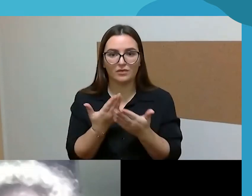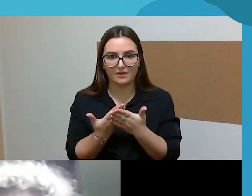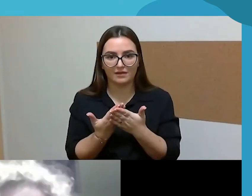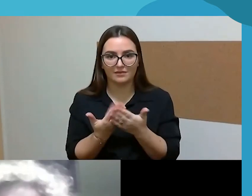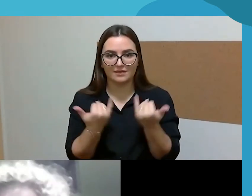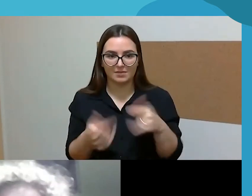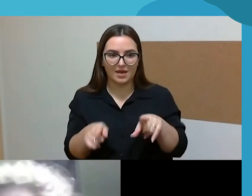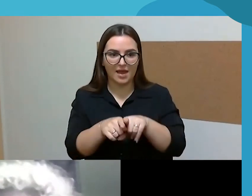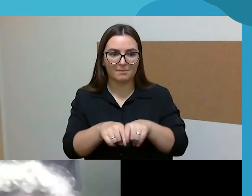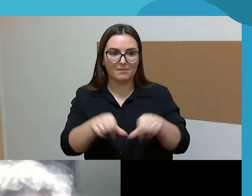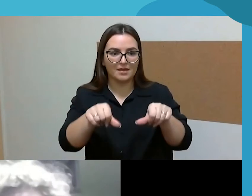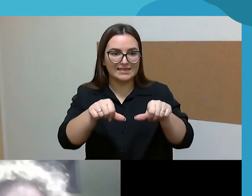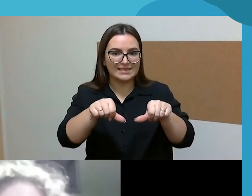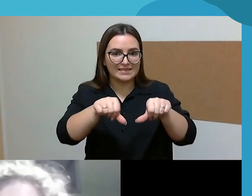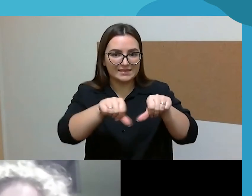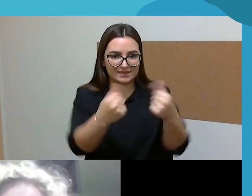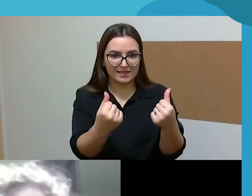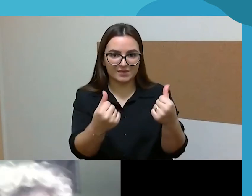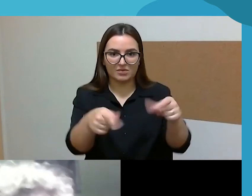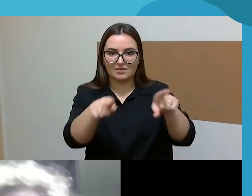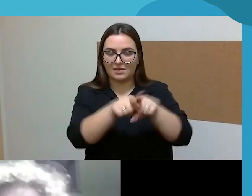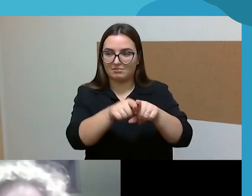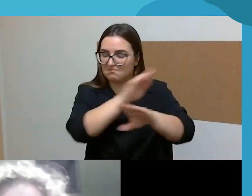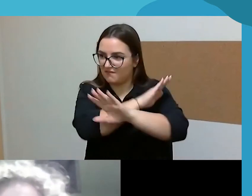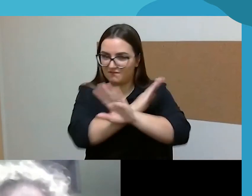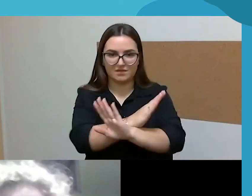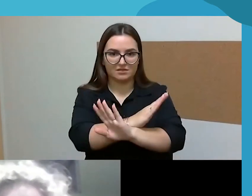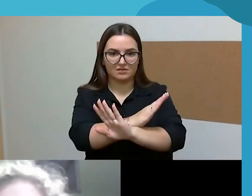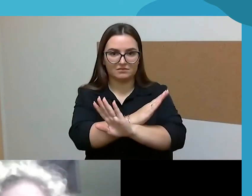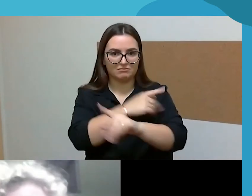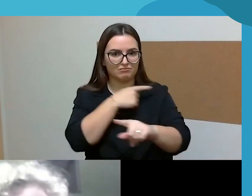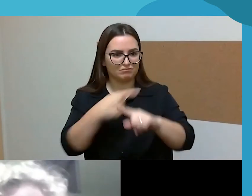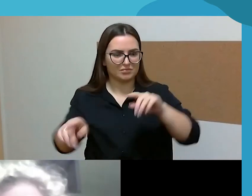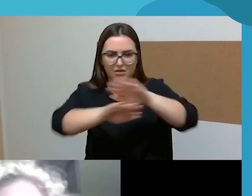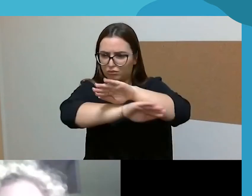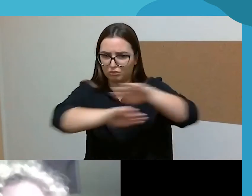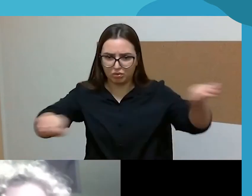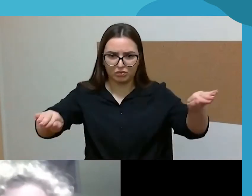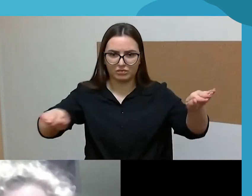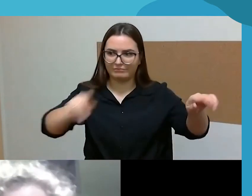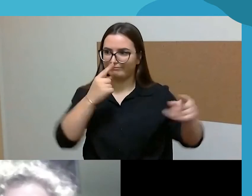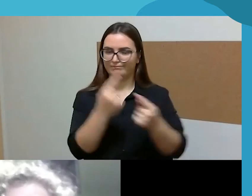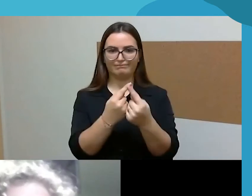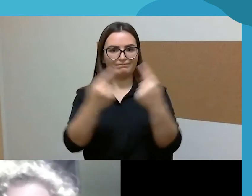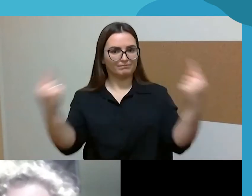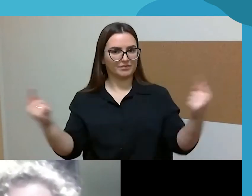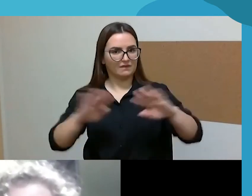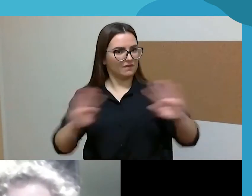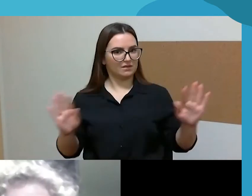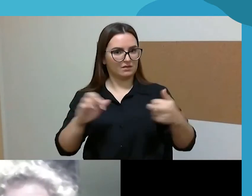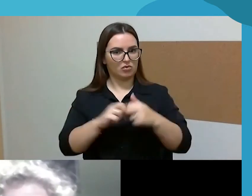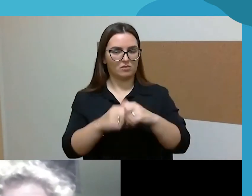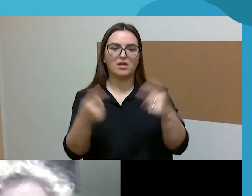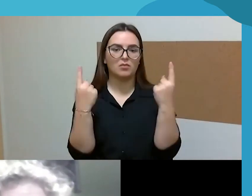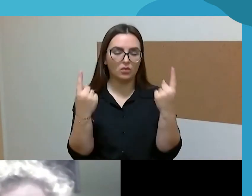plaukiniai vakarai, ta prasme, nu tai jau, kai skiriasi, tai jau, kaip sakant, pukai į visas pusės ir labai yra